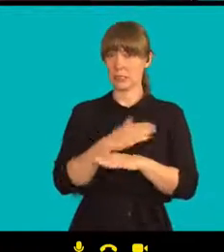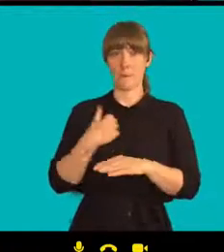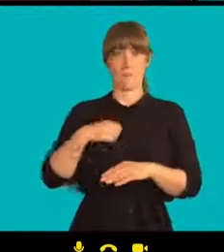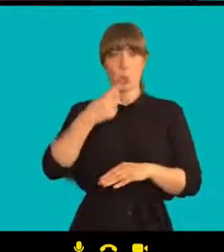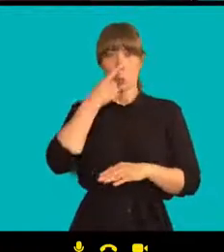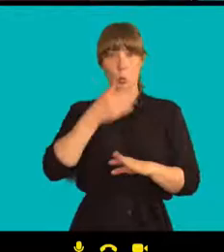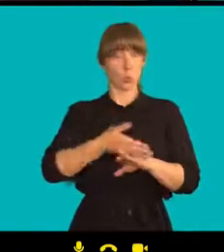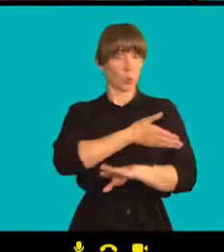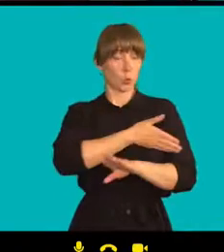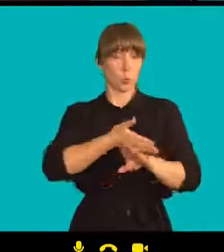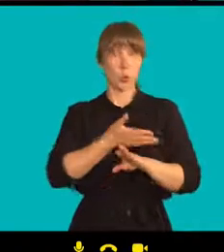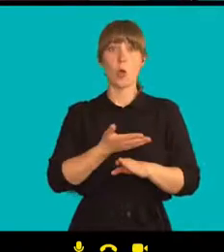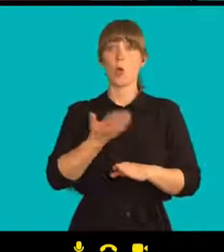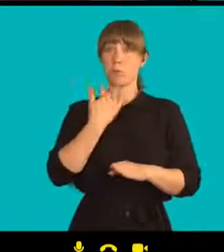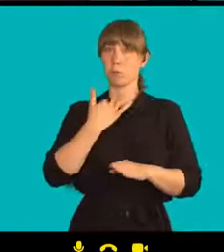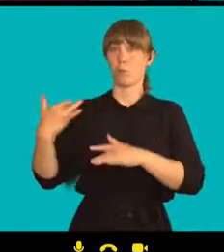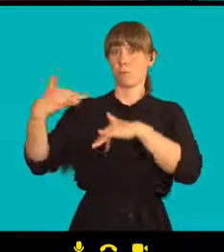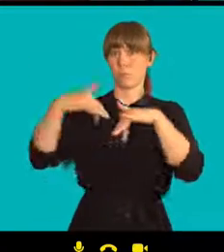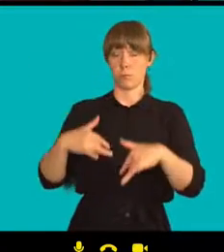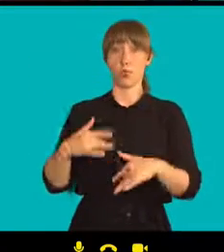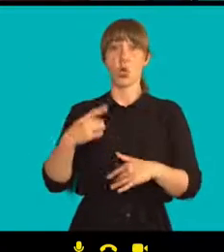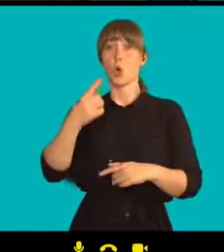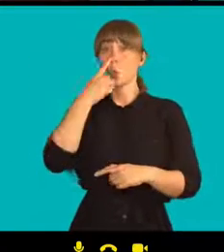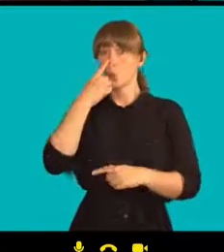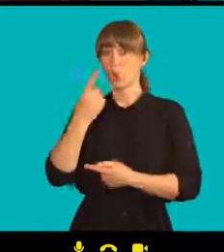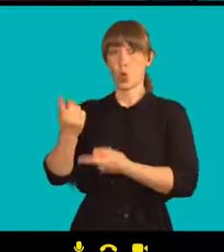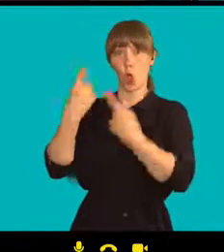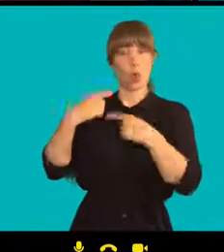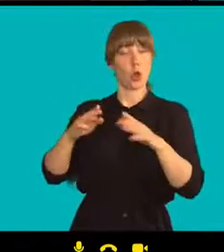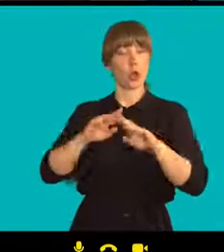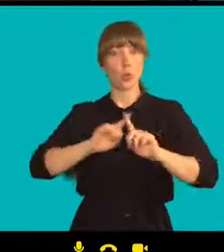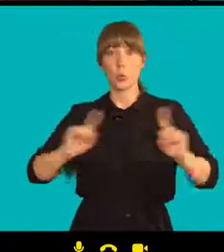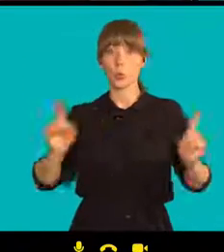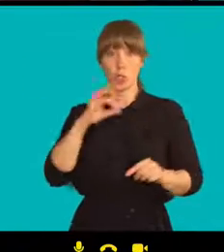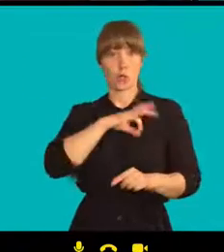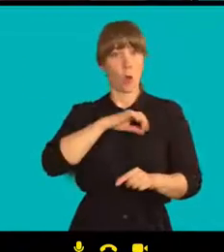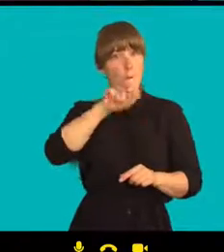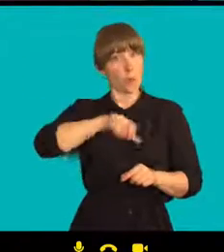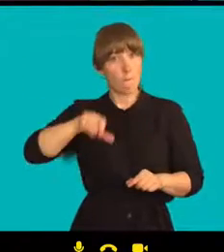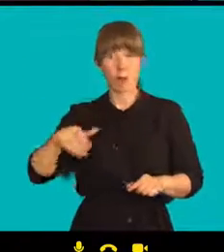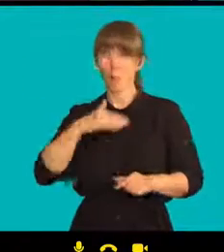měli spoustu dobrovolníků z Ruska a pomáhají nám naší každodenní práci,